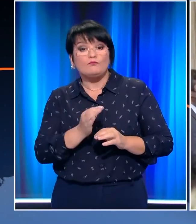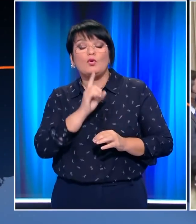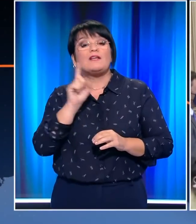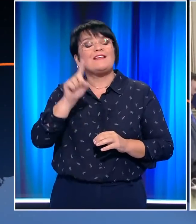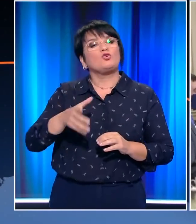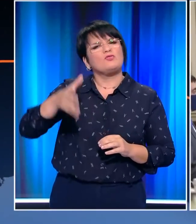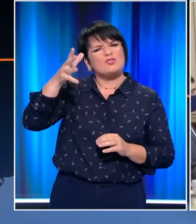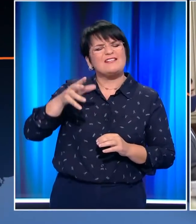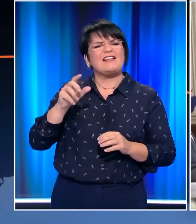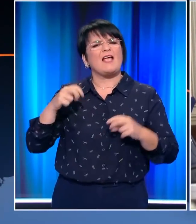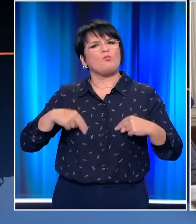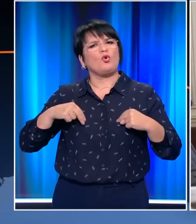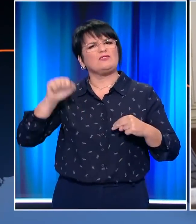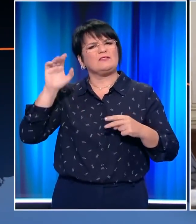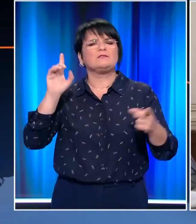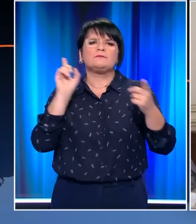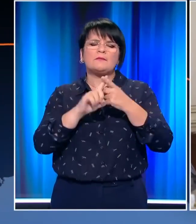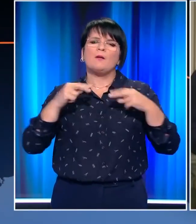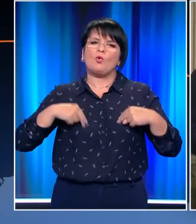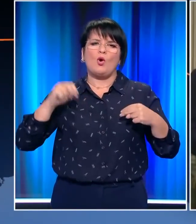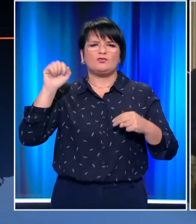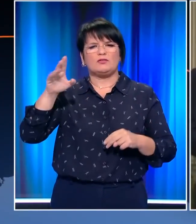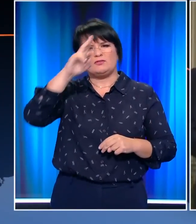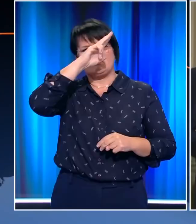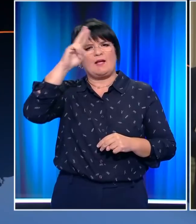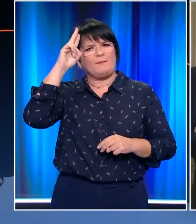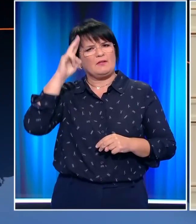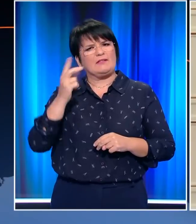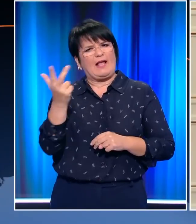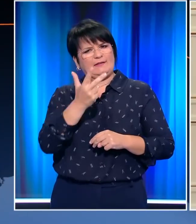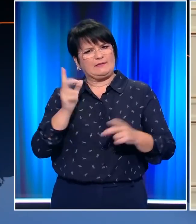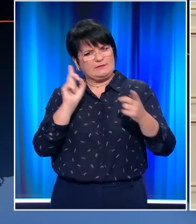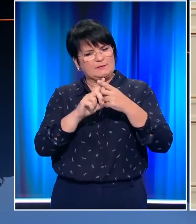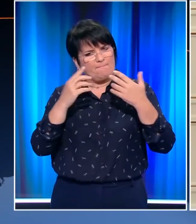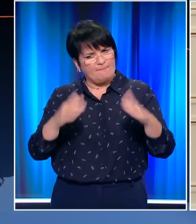Κυριάκος Μητσοτάκης και Νίκος Δένδια συναντήθηκαν με τον Υπουργό Εξωτερικών των Ηνωμένων Αραβικών Εμμυράτων.